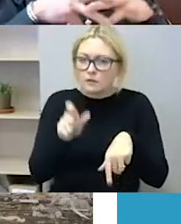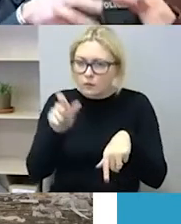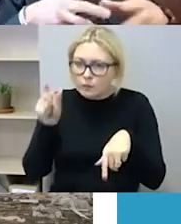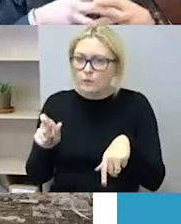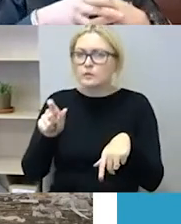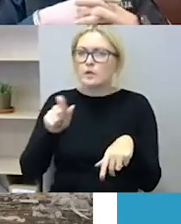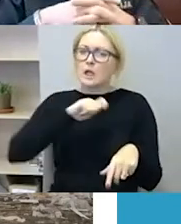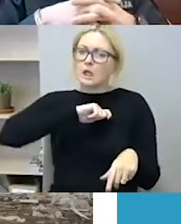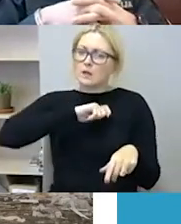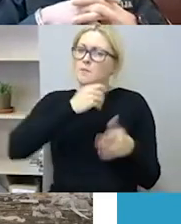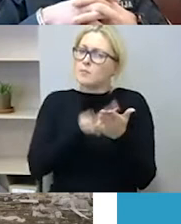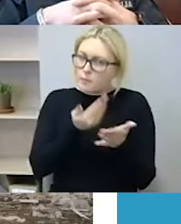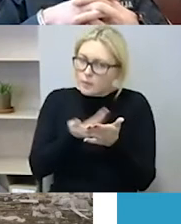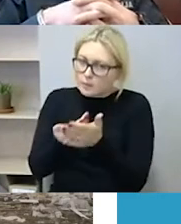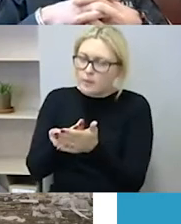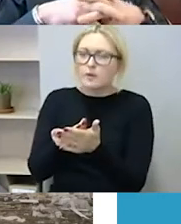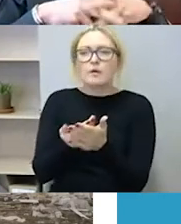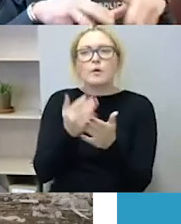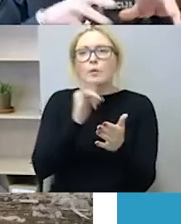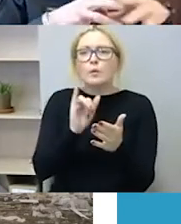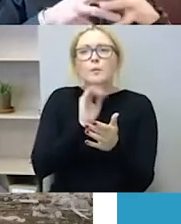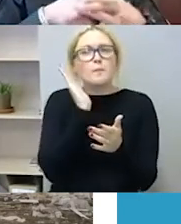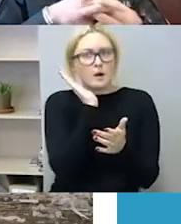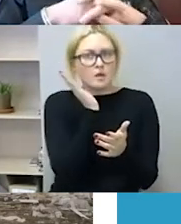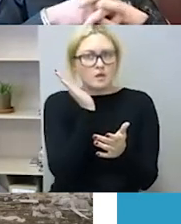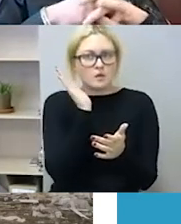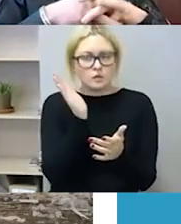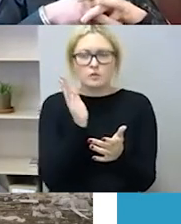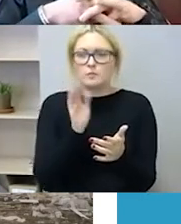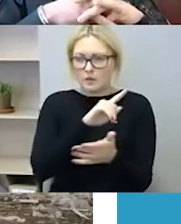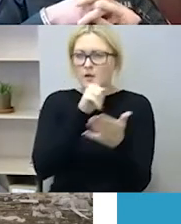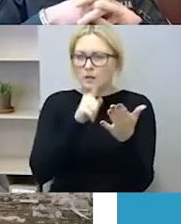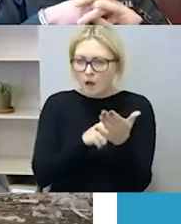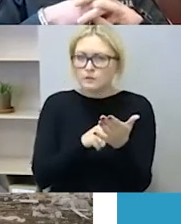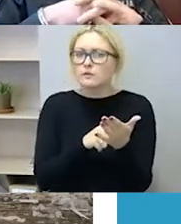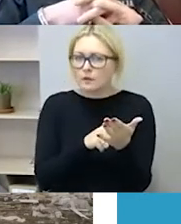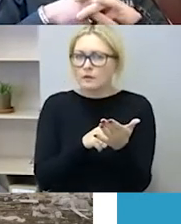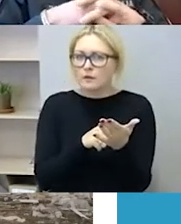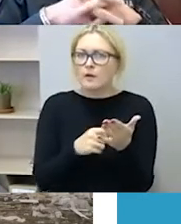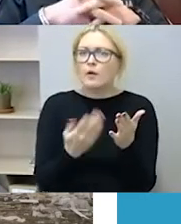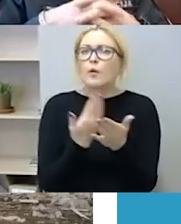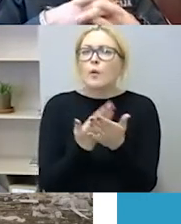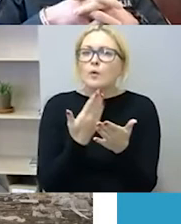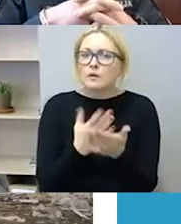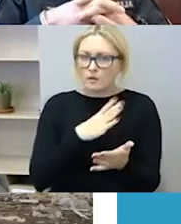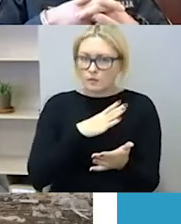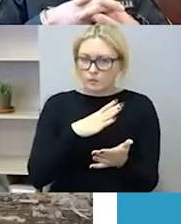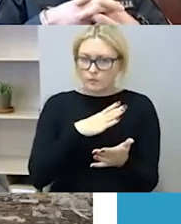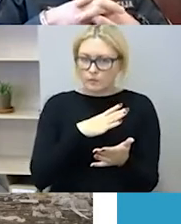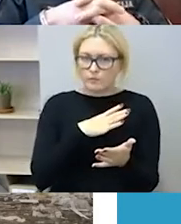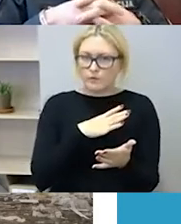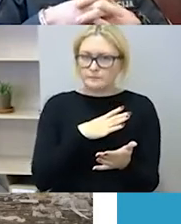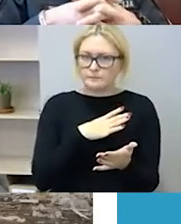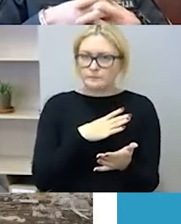gavus tokio pobūdžio pranešimus, kuomet, na, iš tiesų kyla klausimas, kodėl tai įvyksta, tas klausimas būtų užduotas aukai.